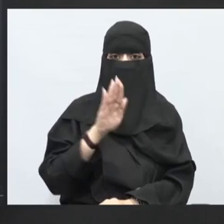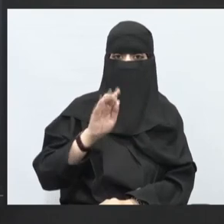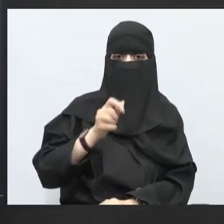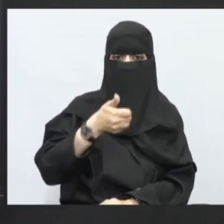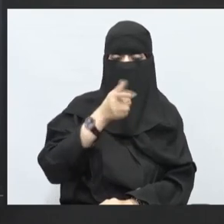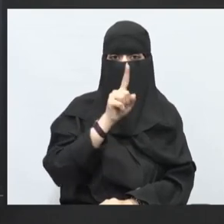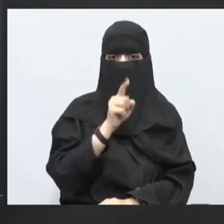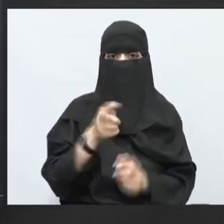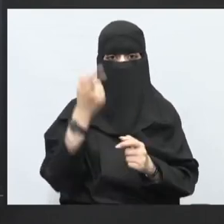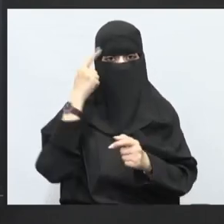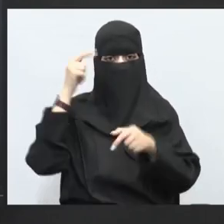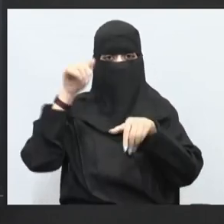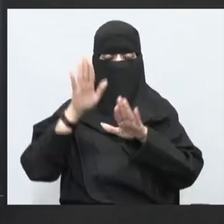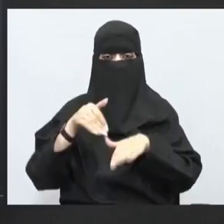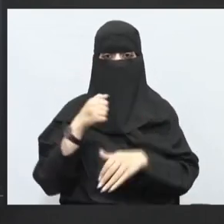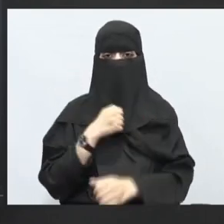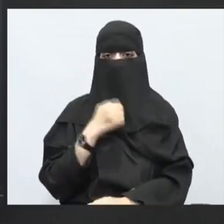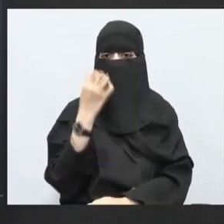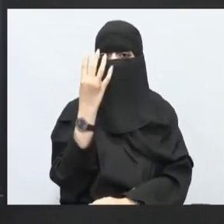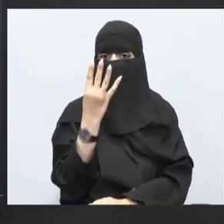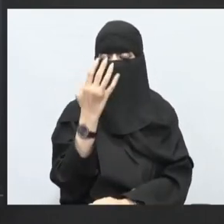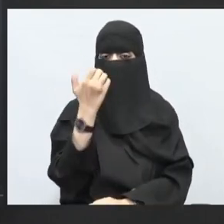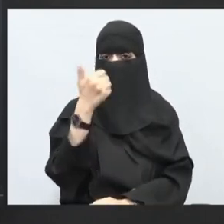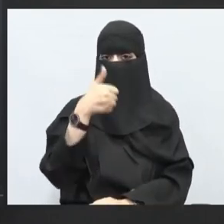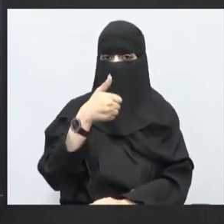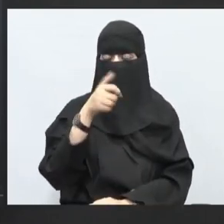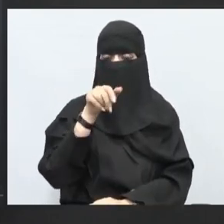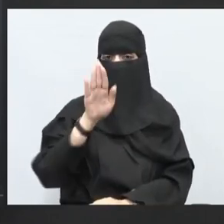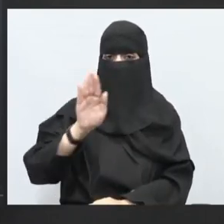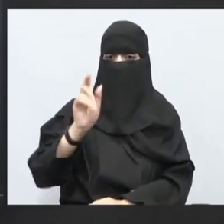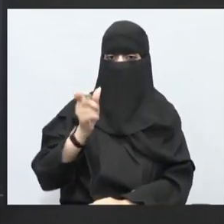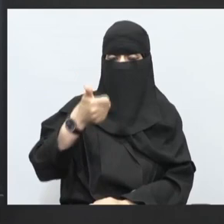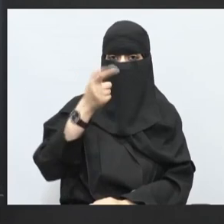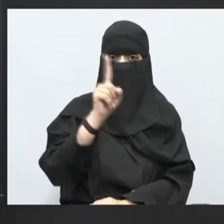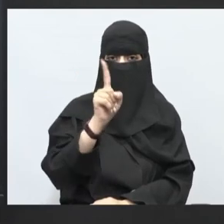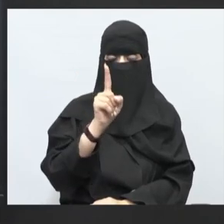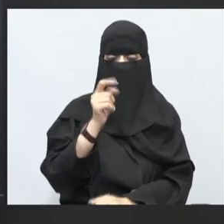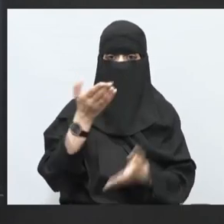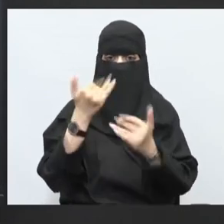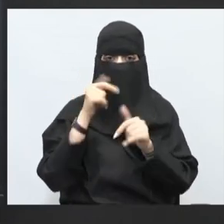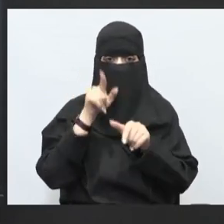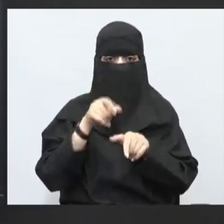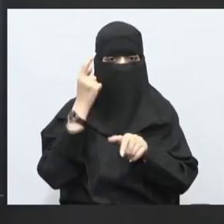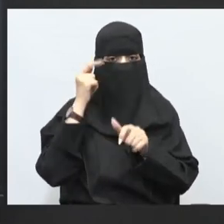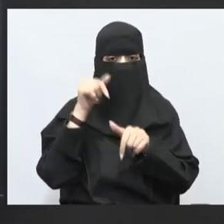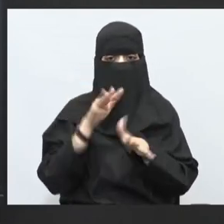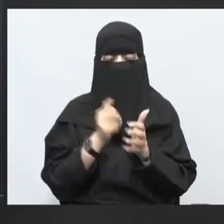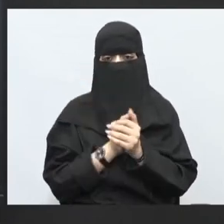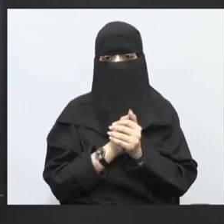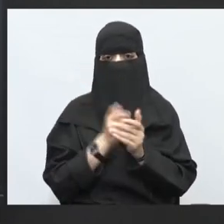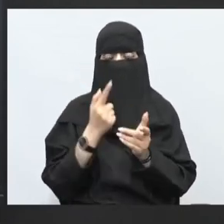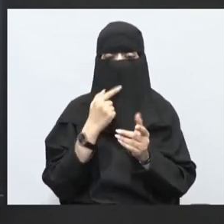خلصنا طيب نجي الآن الحين سناء 64 تمام؟ الآن سناء محاها 64 لو قال لك واحد ترى